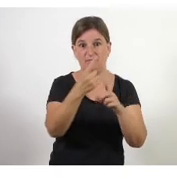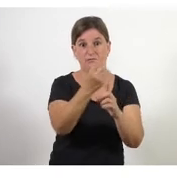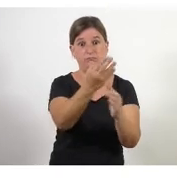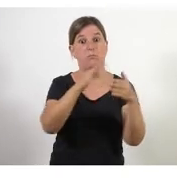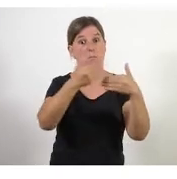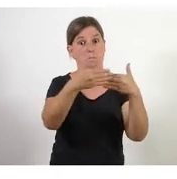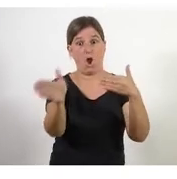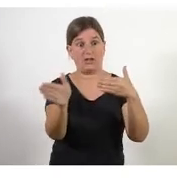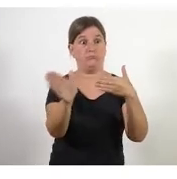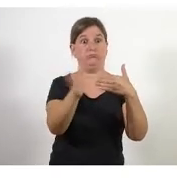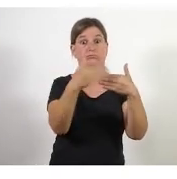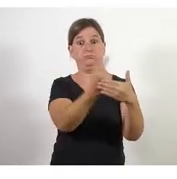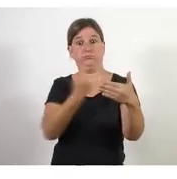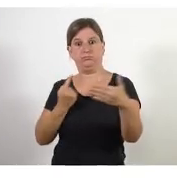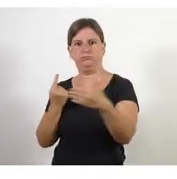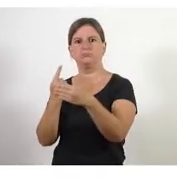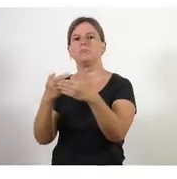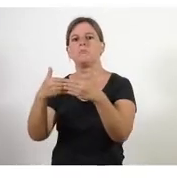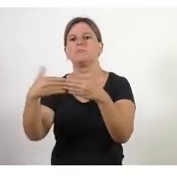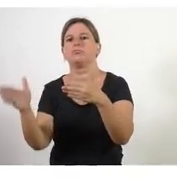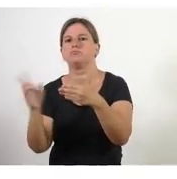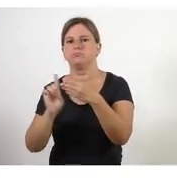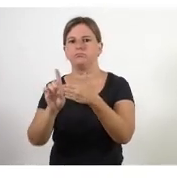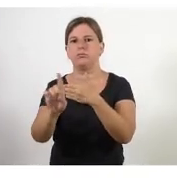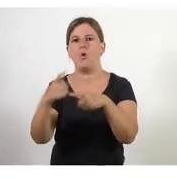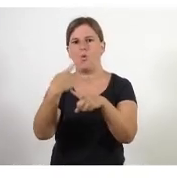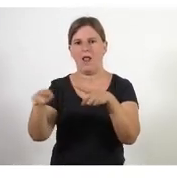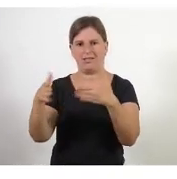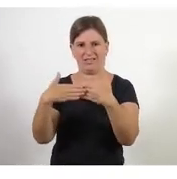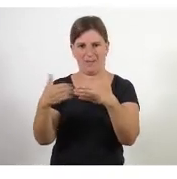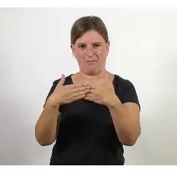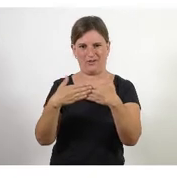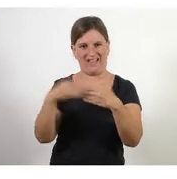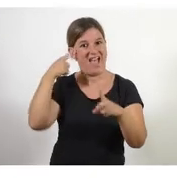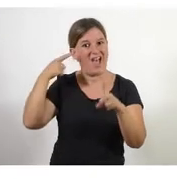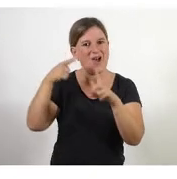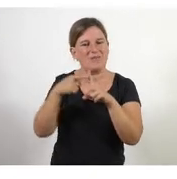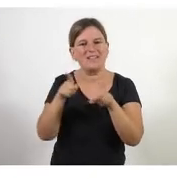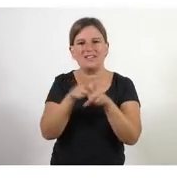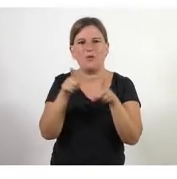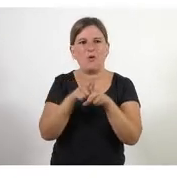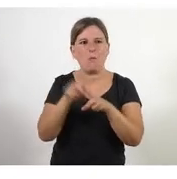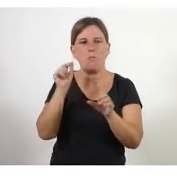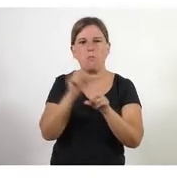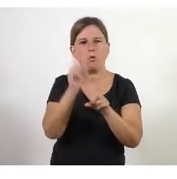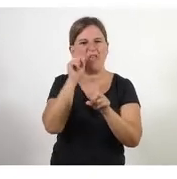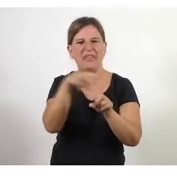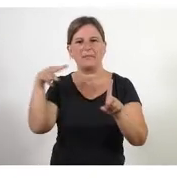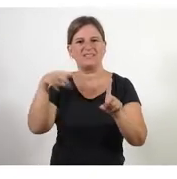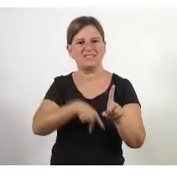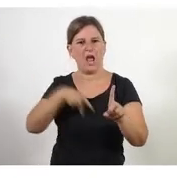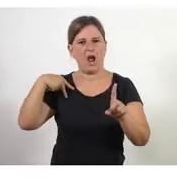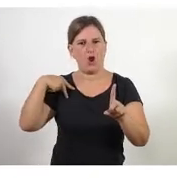tancarem la porta i anirem amb un altre tema. D'aquesta forma, et podràs endur una mirada global molt àmplia